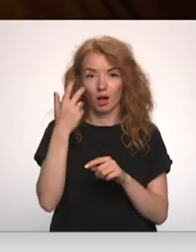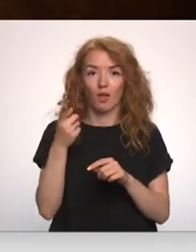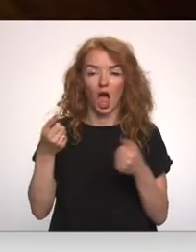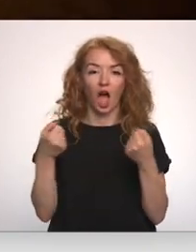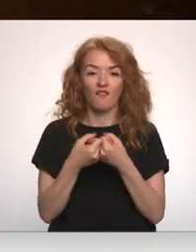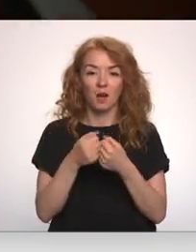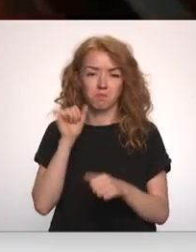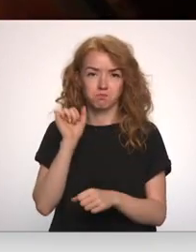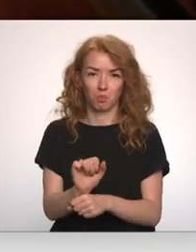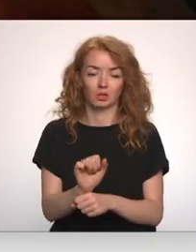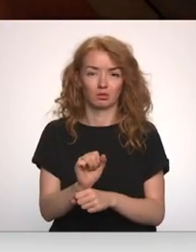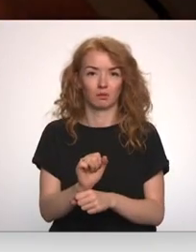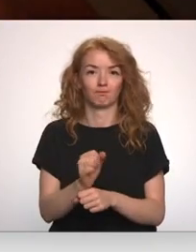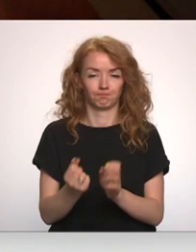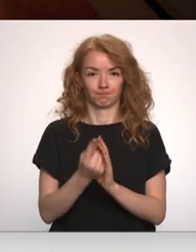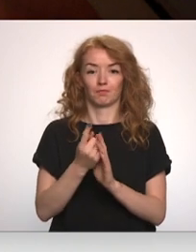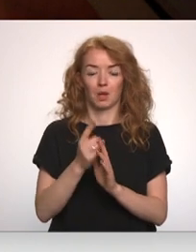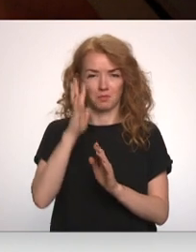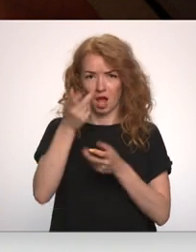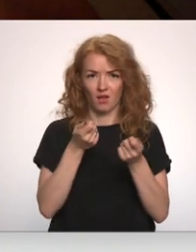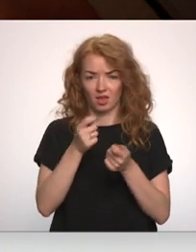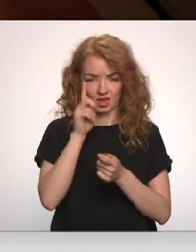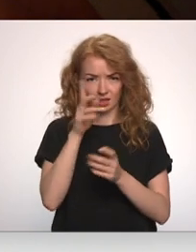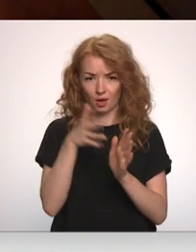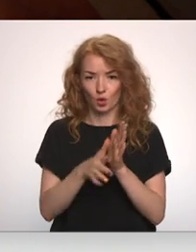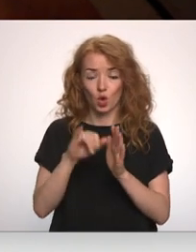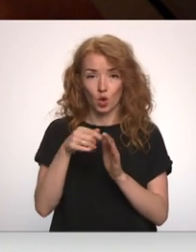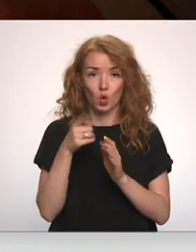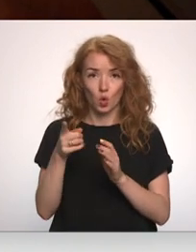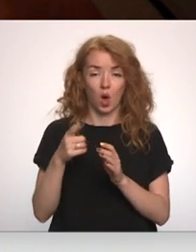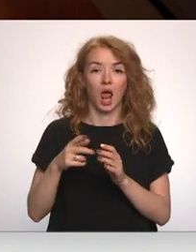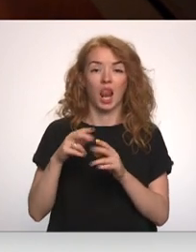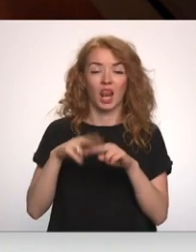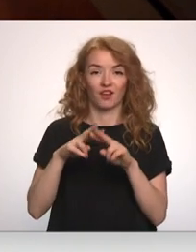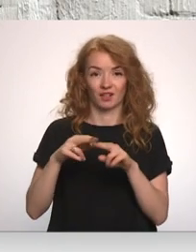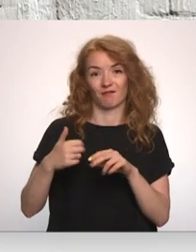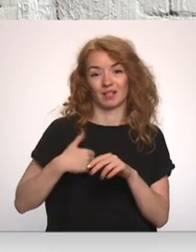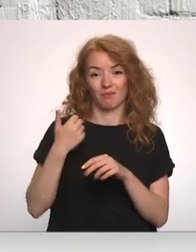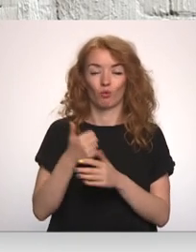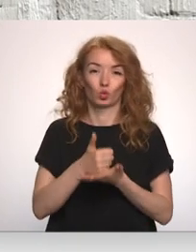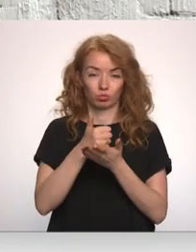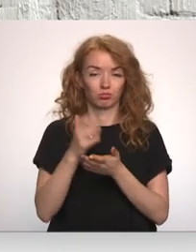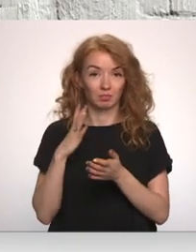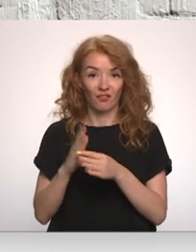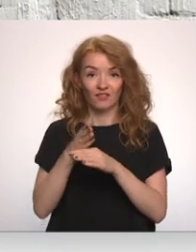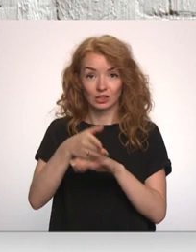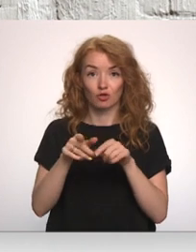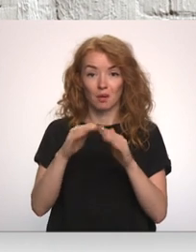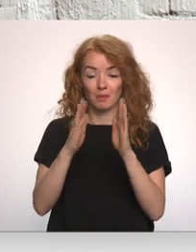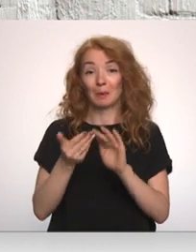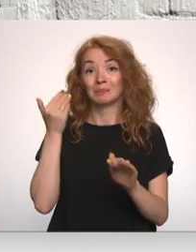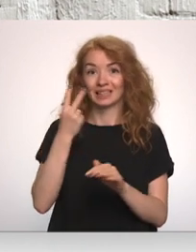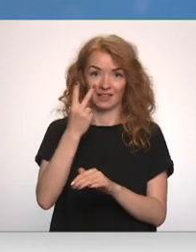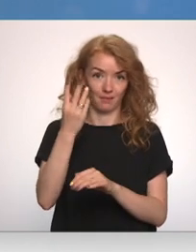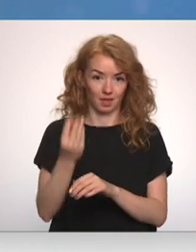avārijas premzēšanas sistēma. Pārvaldnieks ir neizpratnē, jo lifta uzturētājs Recept Holding lifts bijis vizītē šajā namā vien pirms